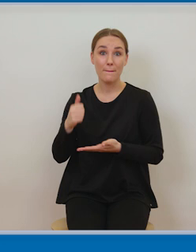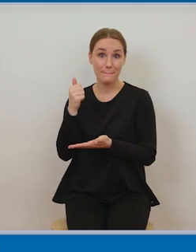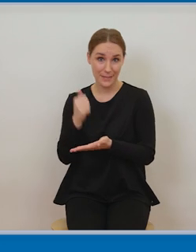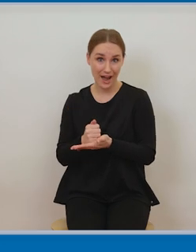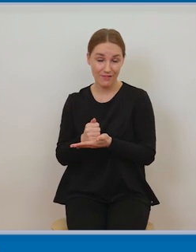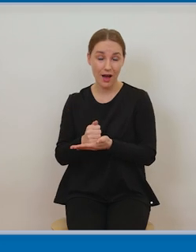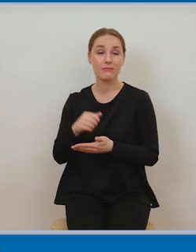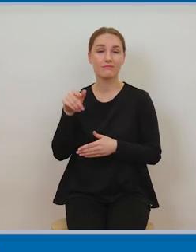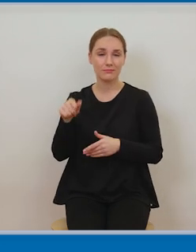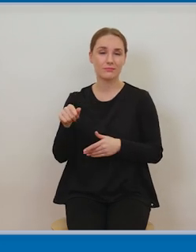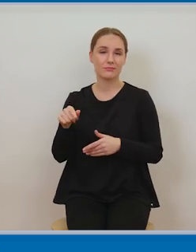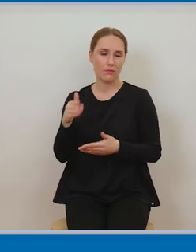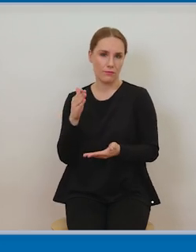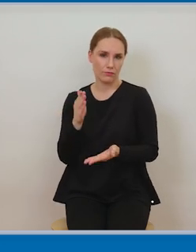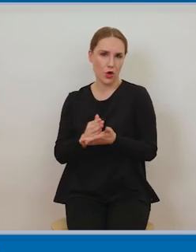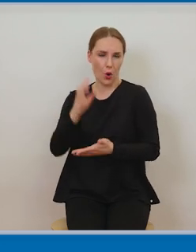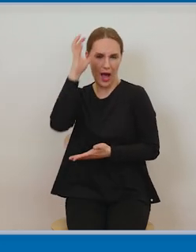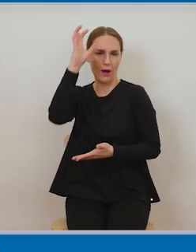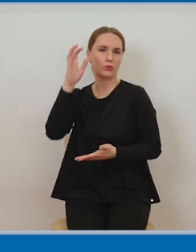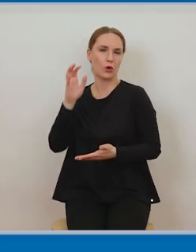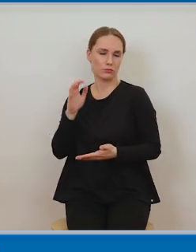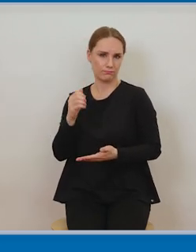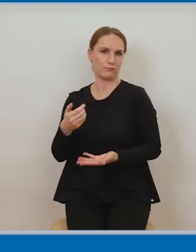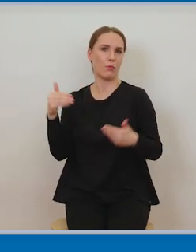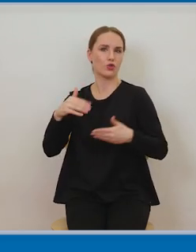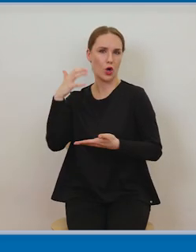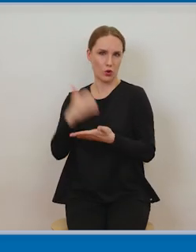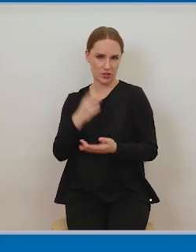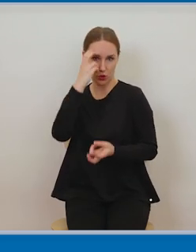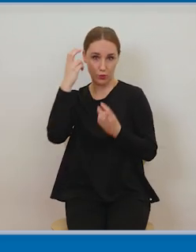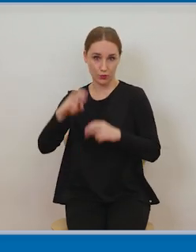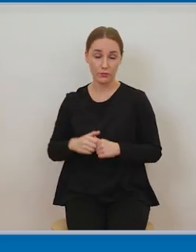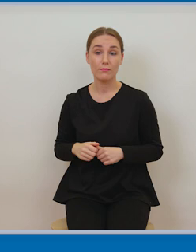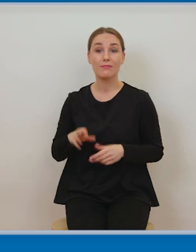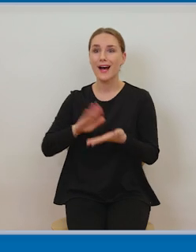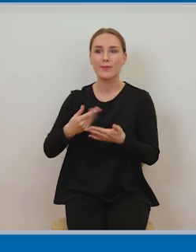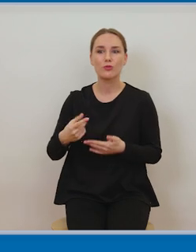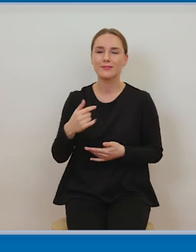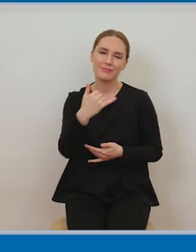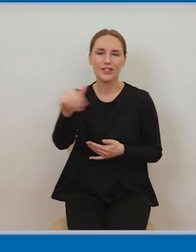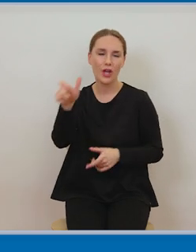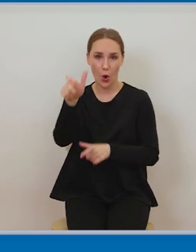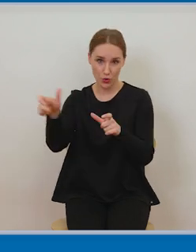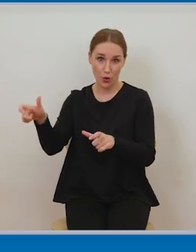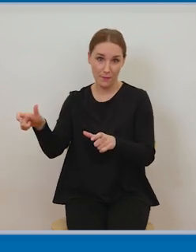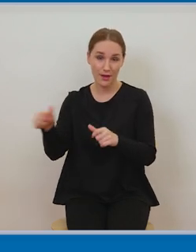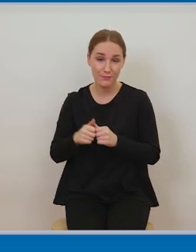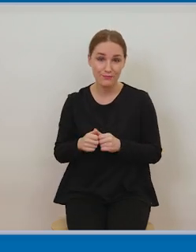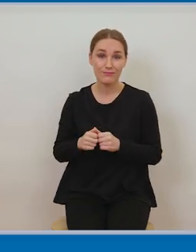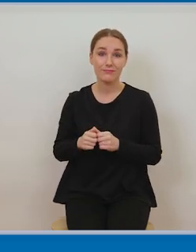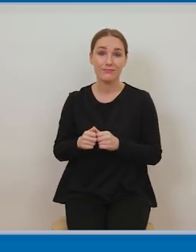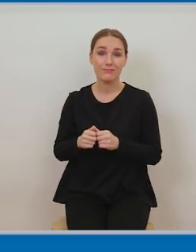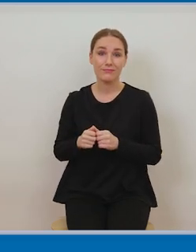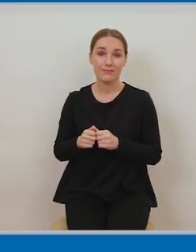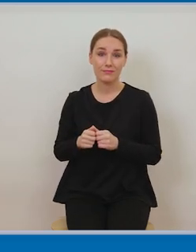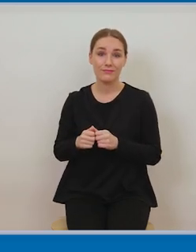chodzi o korzystanie z utworu, oznaczającą dla osób trzecich, że poza sytuacjami, w której wyrażona jest zgoda